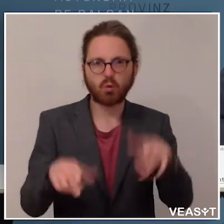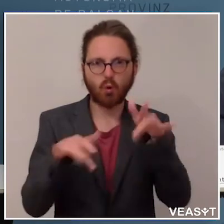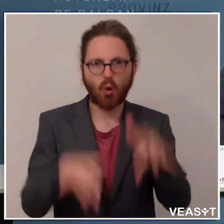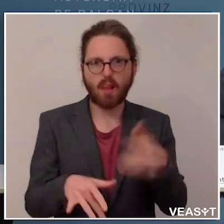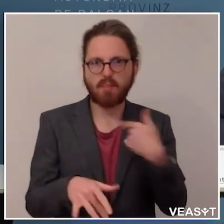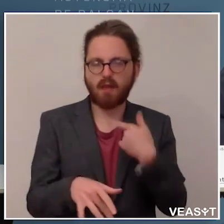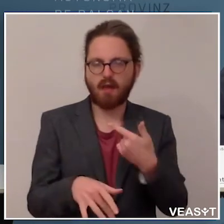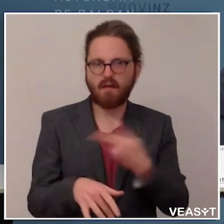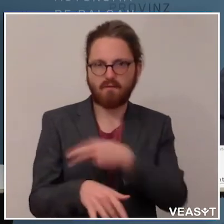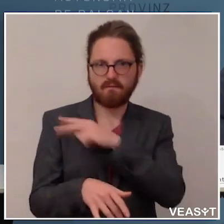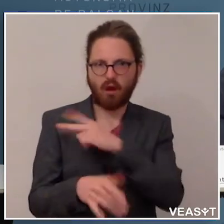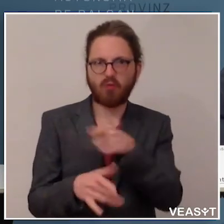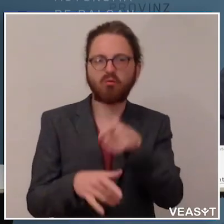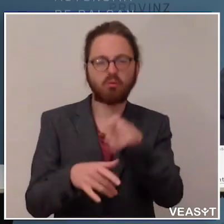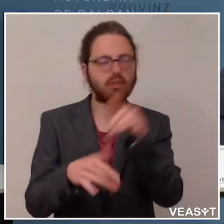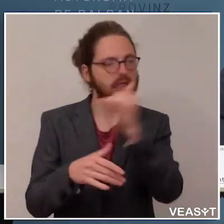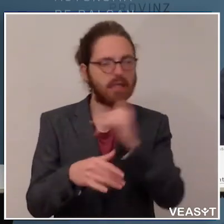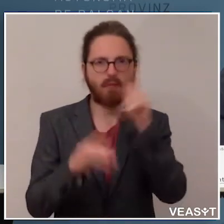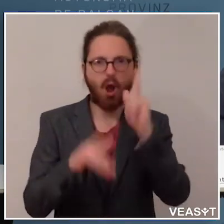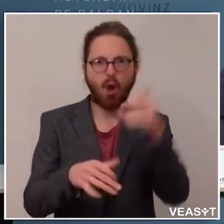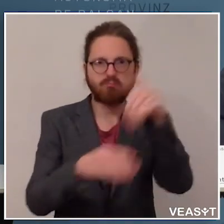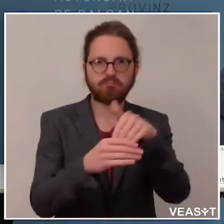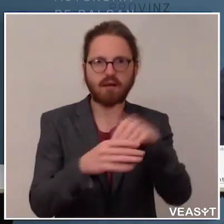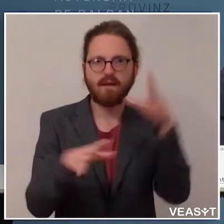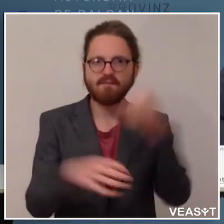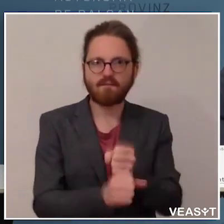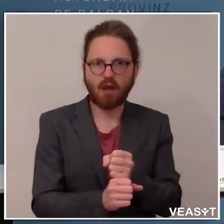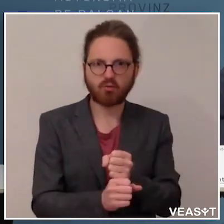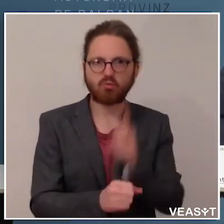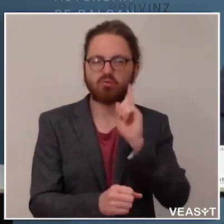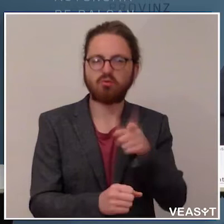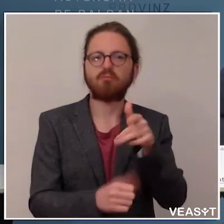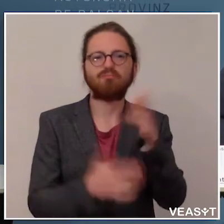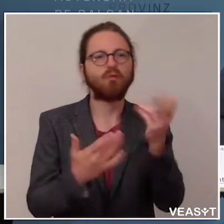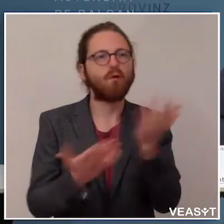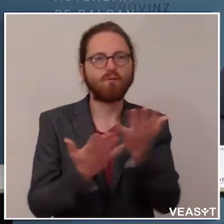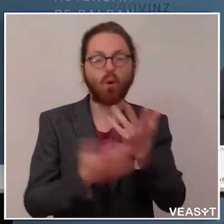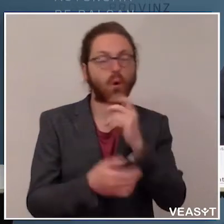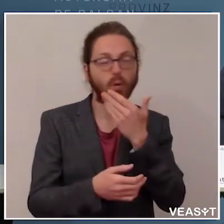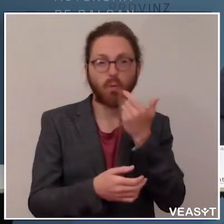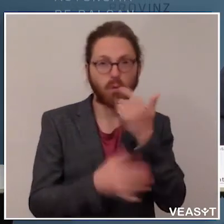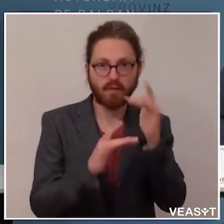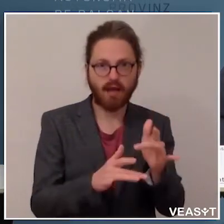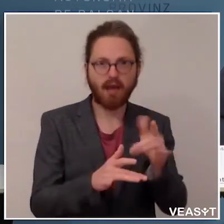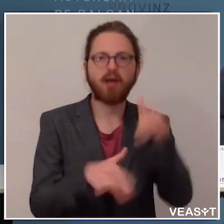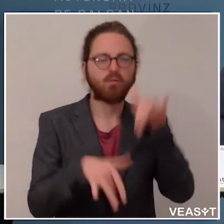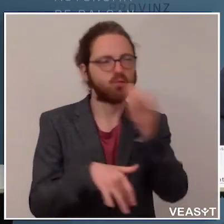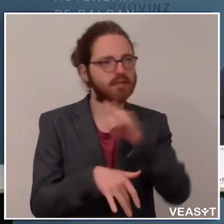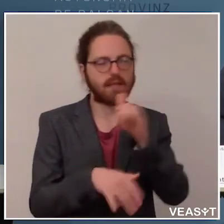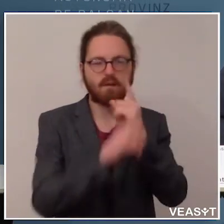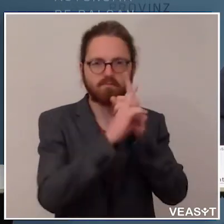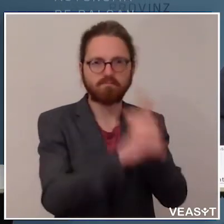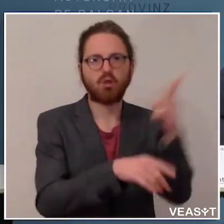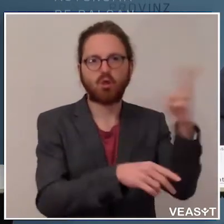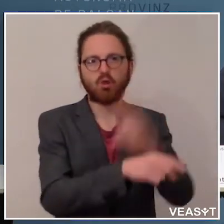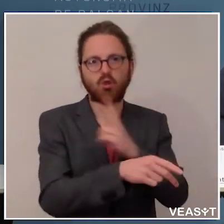In jenen Bereichen, wo wir nicht primäre Zuständigkeit haben, müssen wir auch die Grundsätze durch Staatsgesetze beachten. In diesem Fall haben